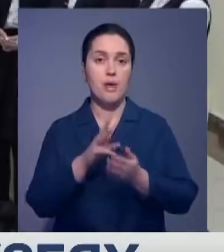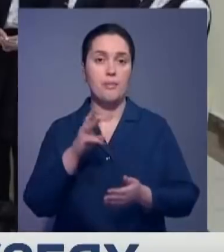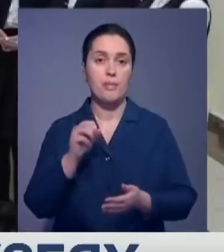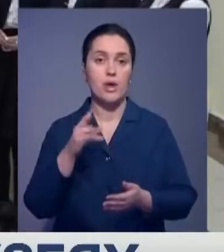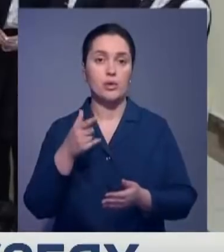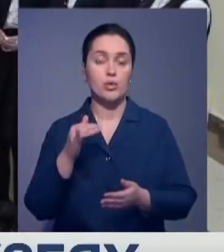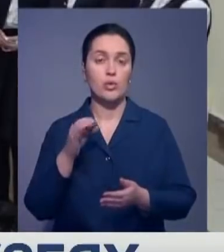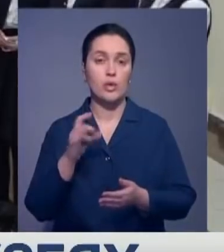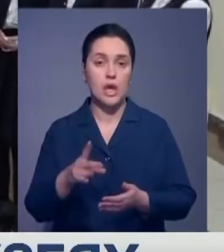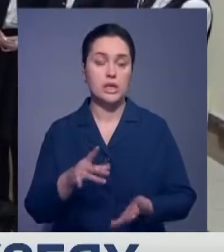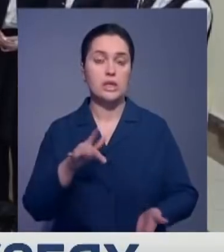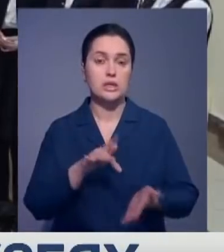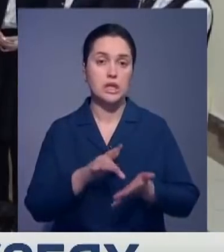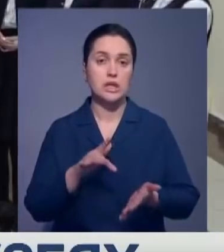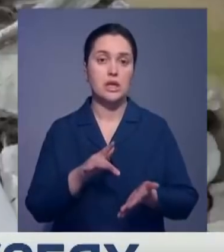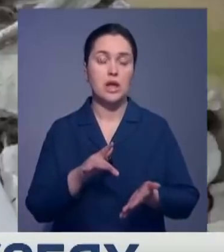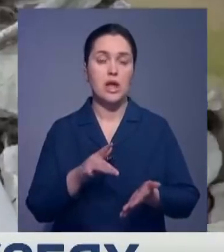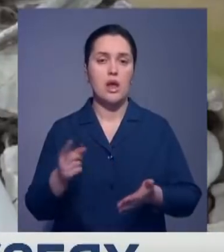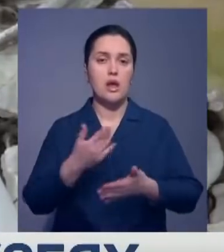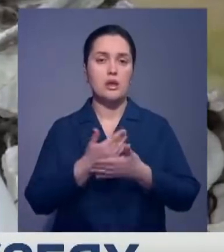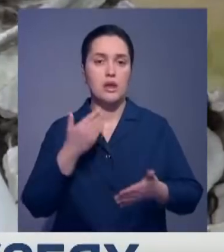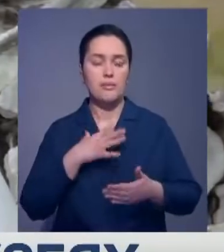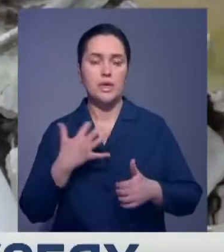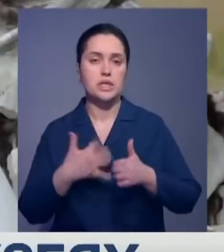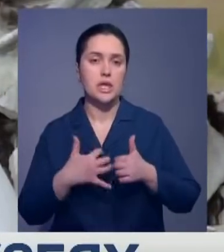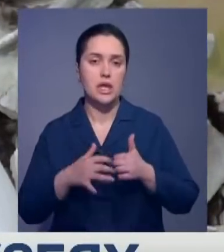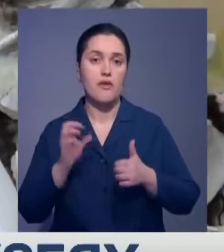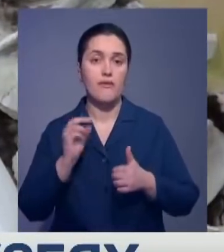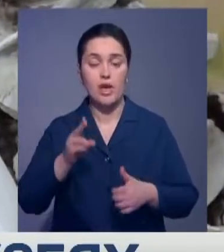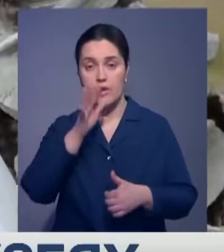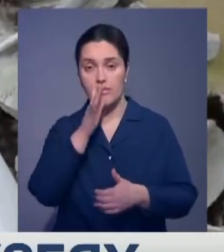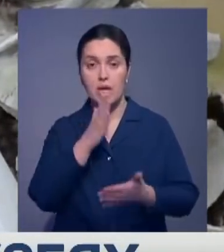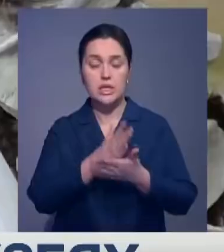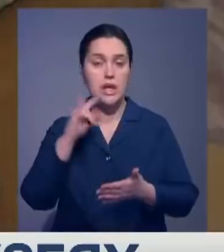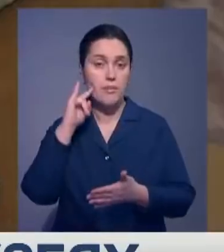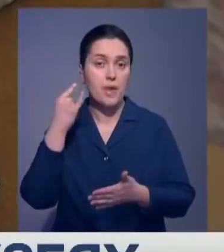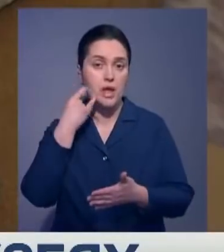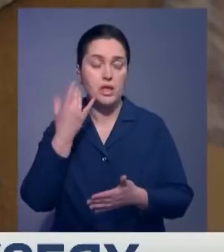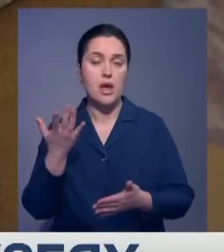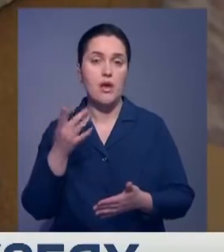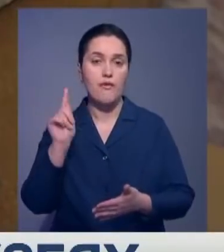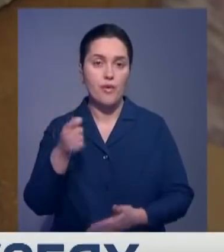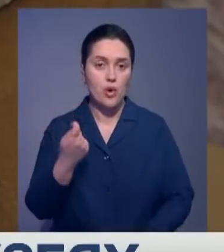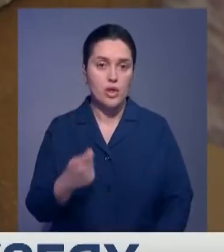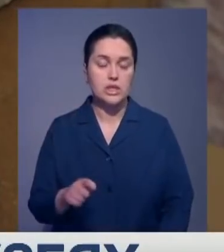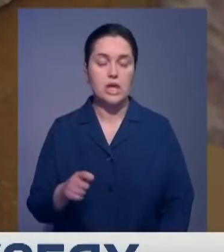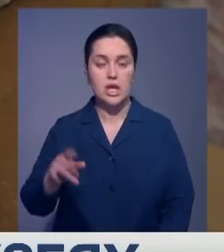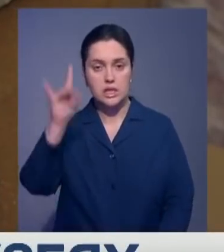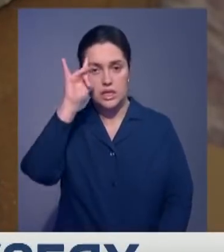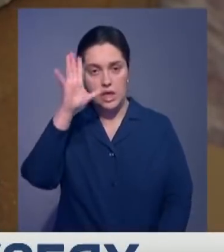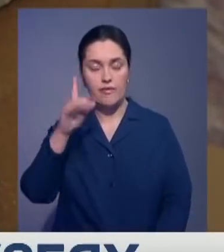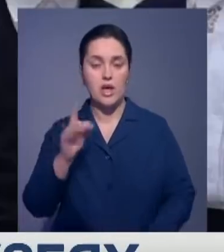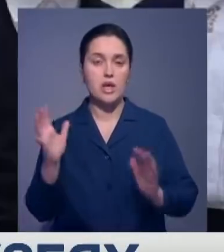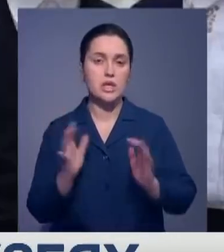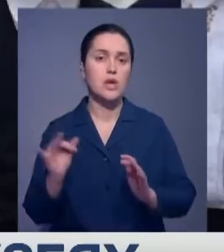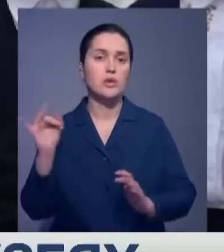-центр. Там изучают уникальные артефакты раннего и средневекового периодов. Есть в Павлодаре и музей воинской славы, где хранится история военного